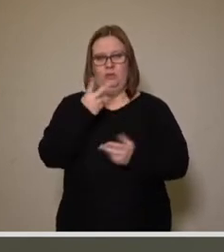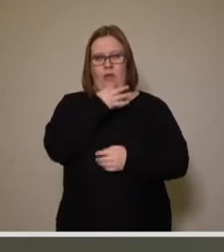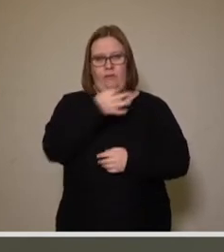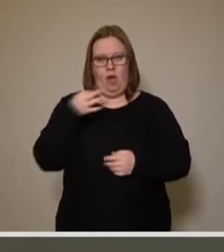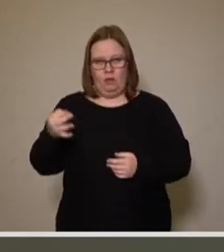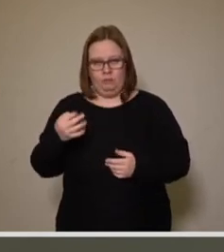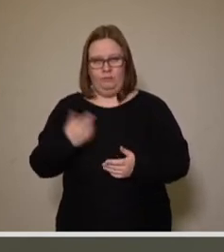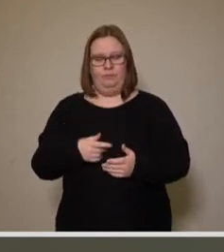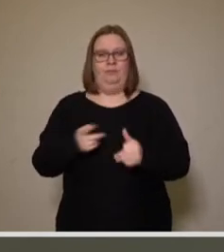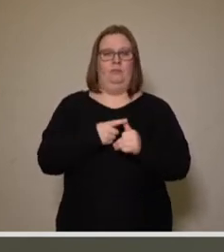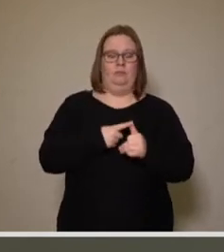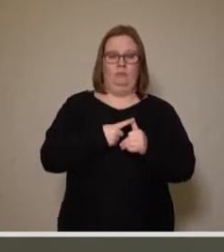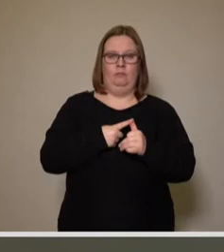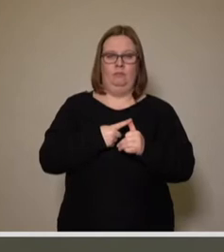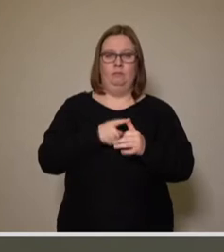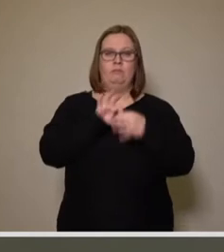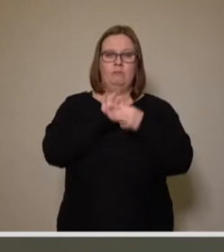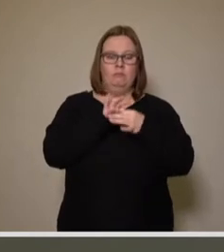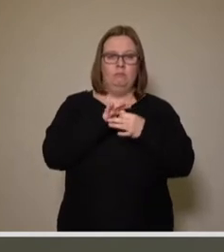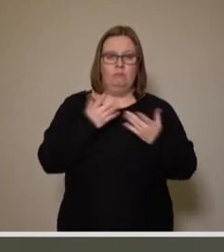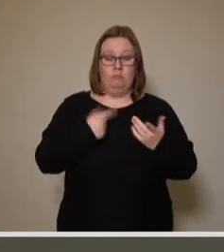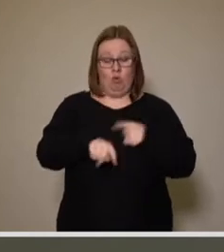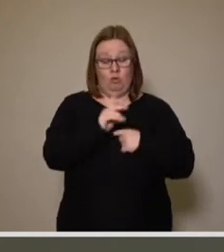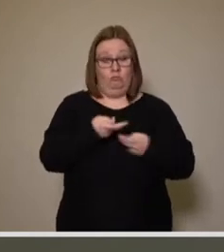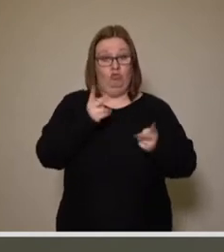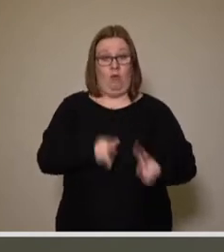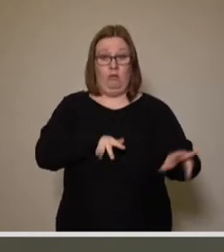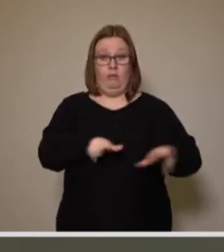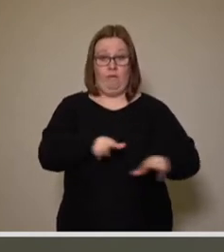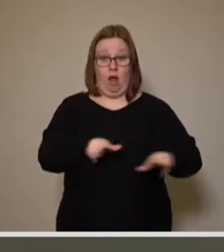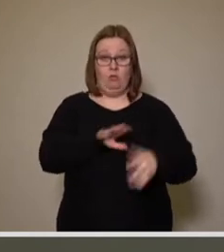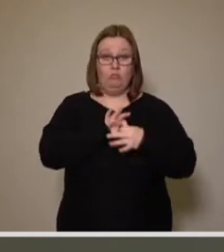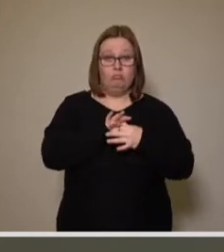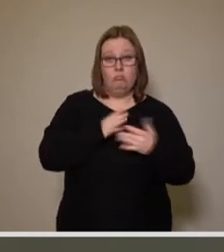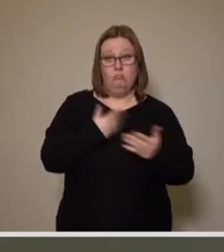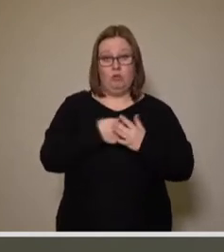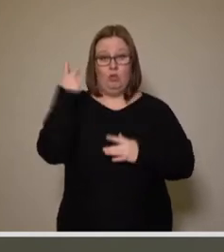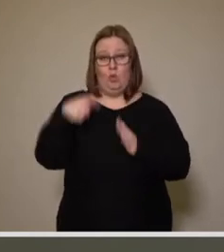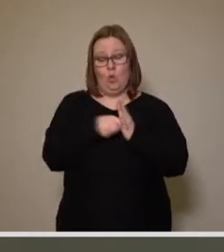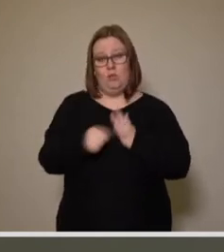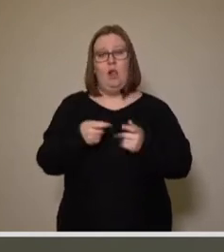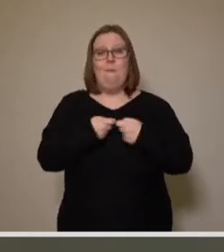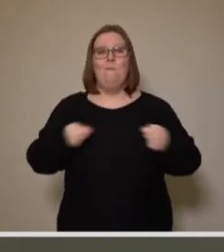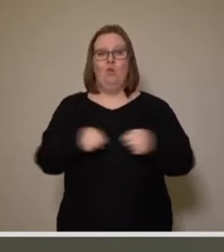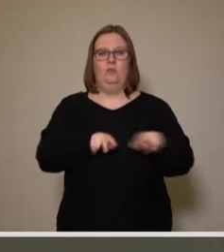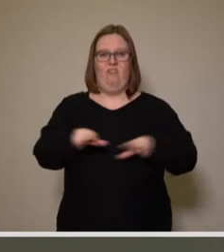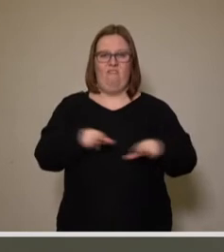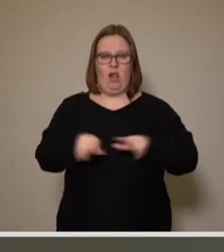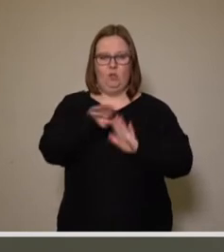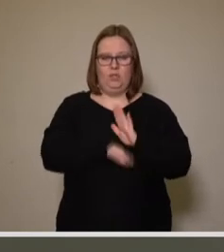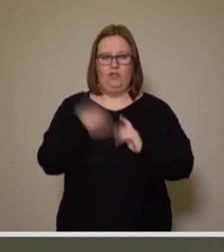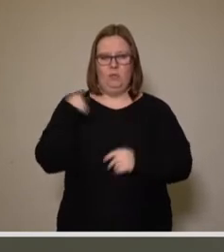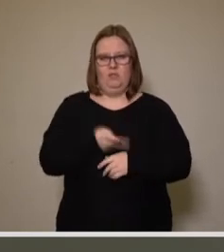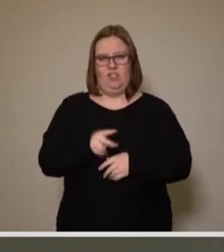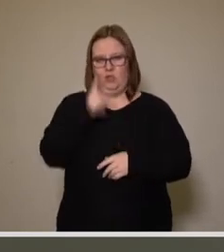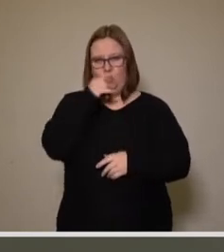Fragen. Zum einen, welche Schlussfolgerungen zieht die Stadtverwaltung, insbesondere aus dem Urteil des Bundesverwaltungsgerichts vom 22.